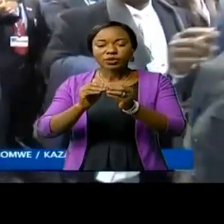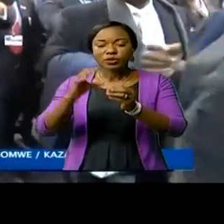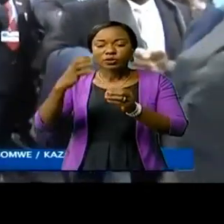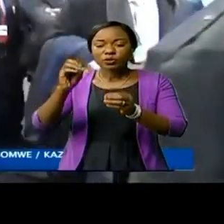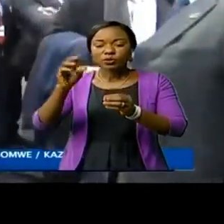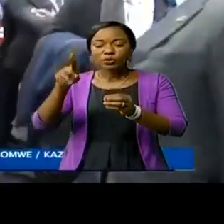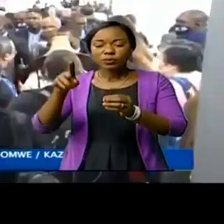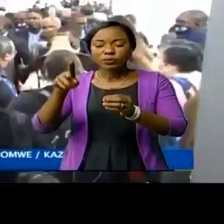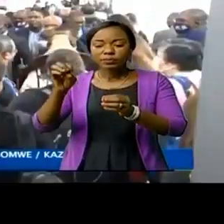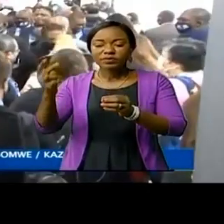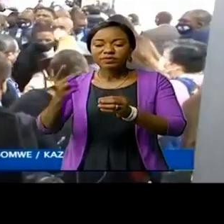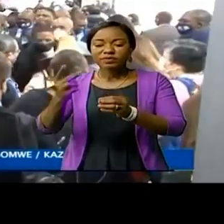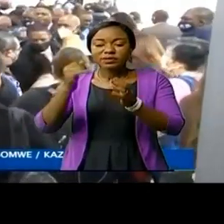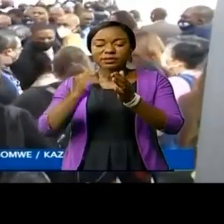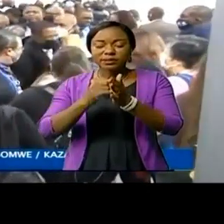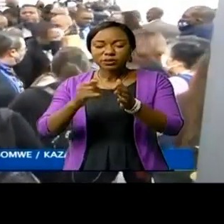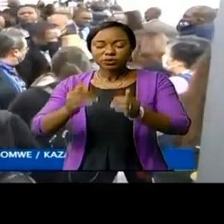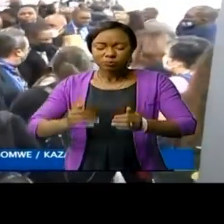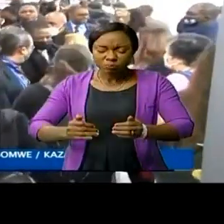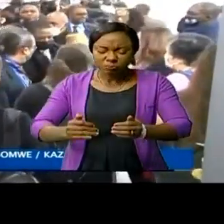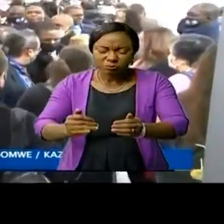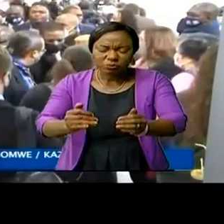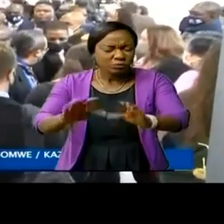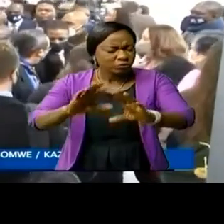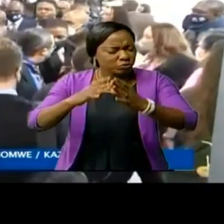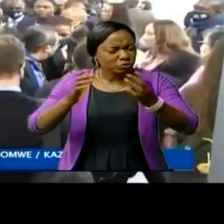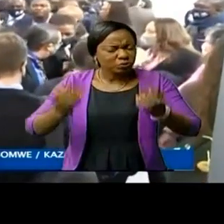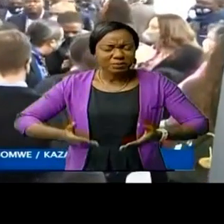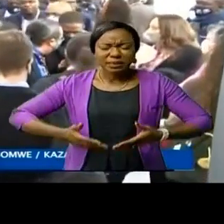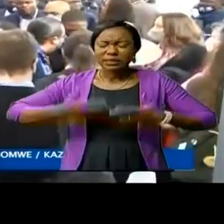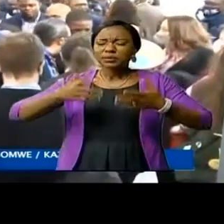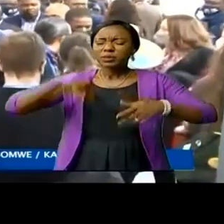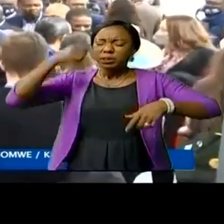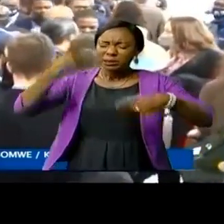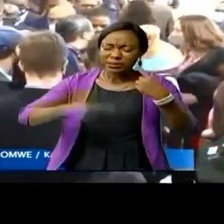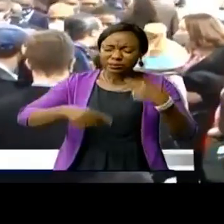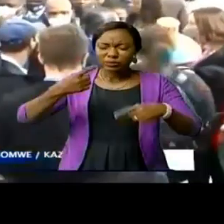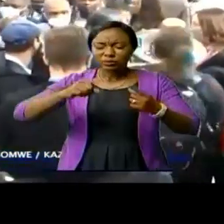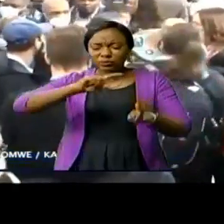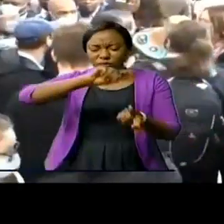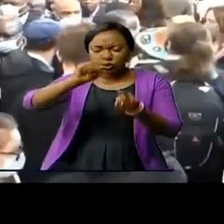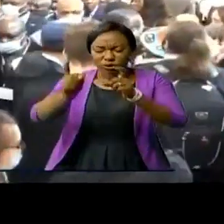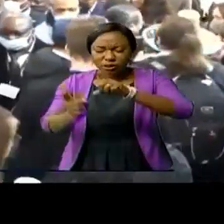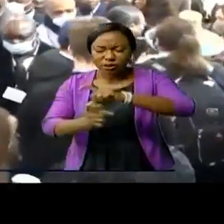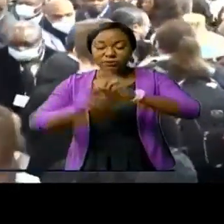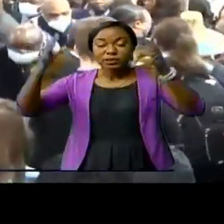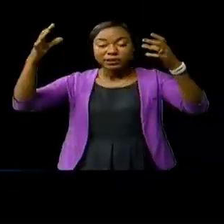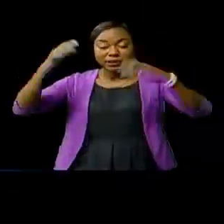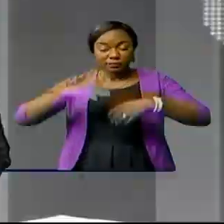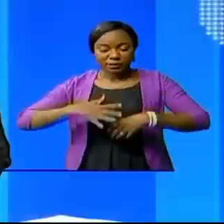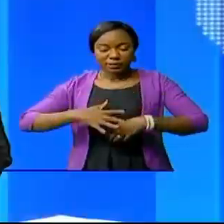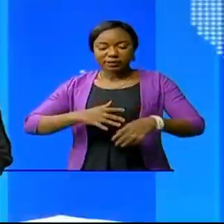participation aura fait avancer à coup sûr le débat sur le changement climatique.